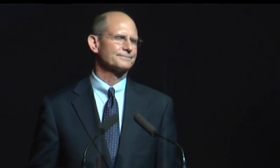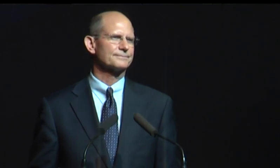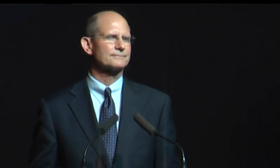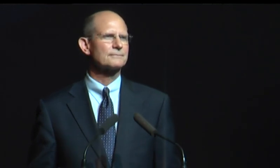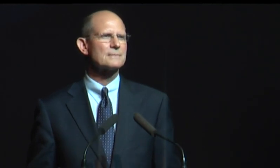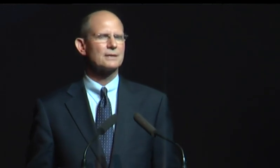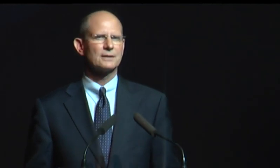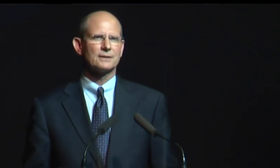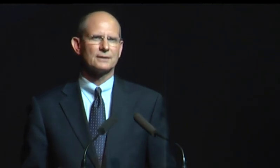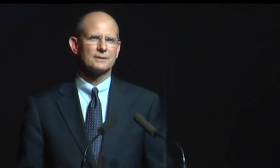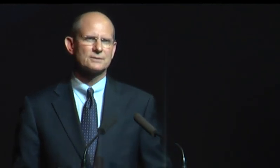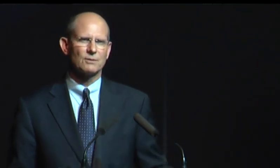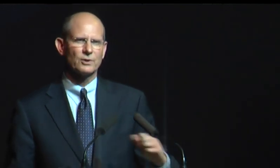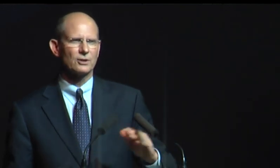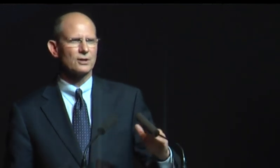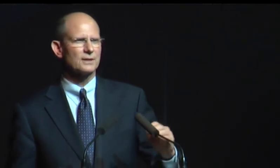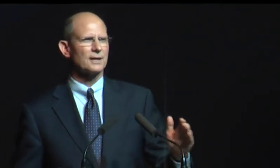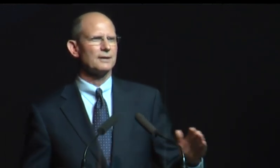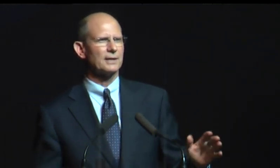Mais il essayait d'aider autrui.